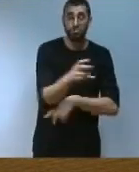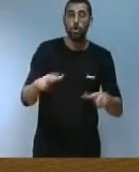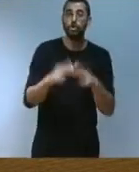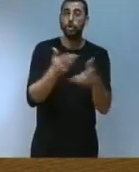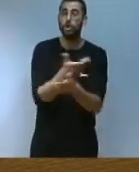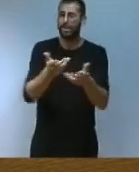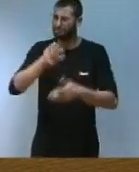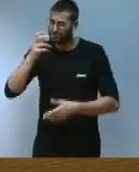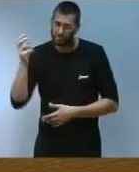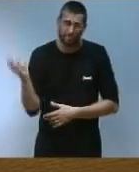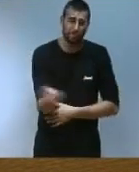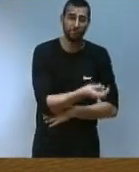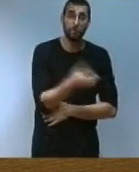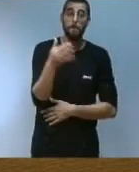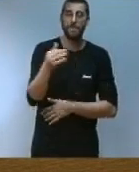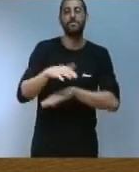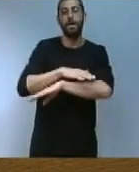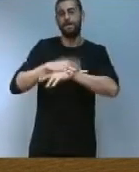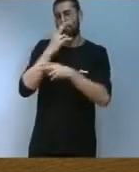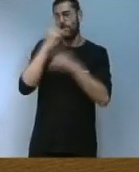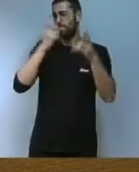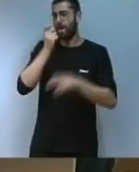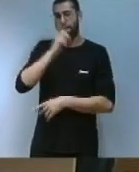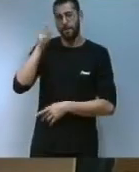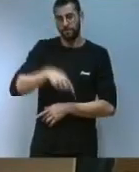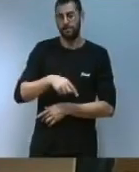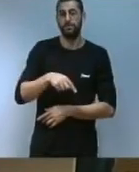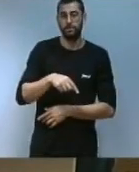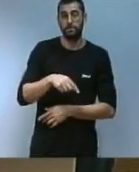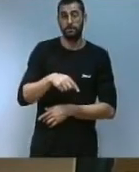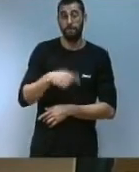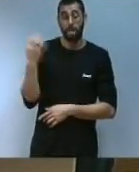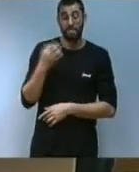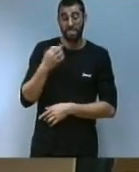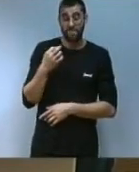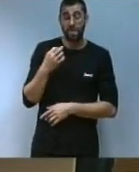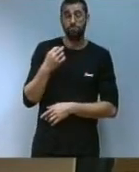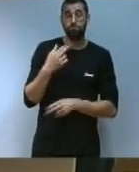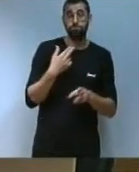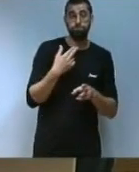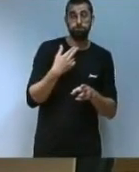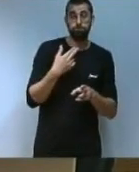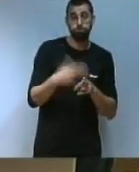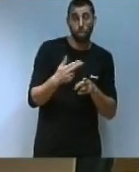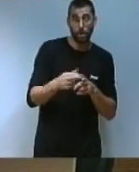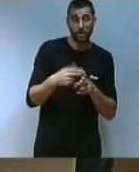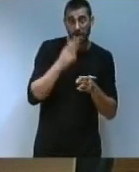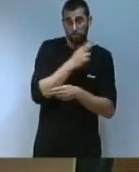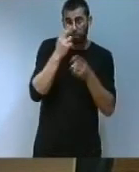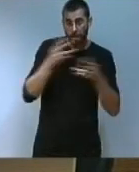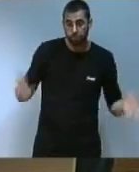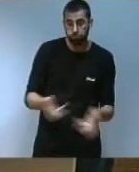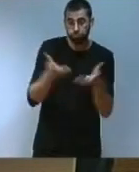i sobretot a les administracions públiques que han de ser les que impulsen accions de foment a través de polítiques públiques d